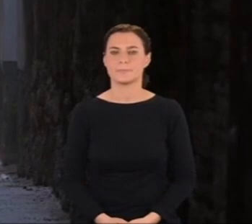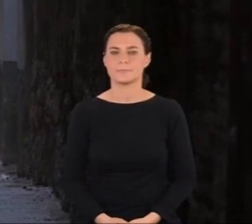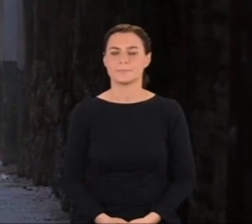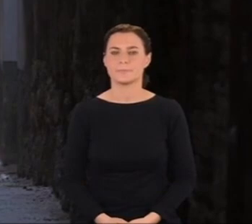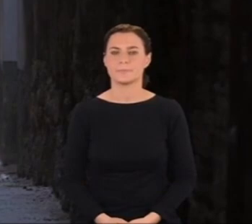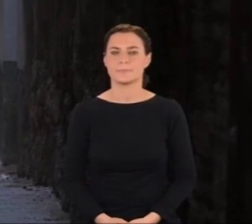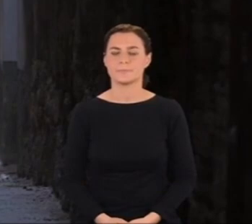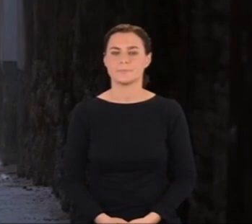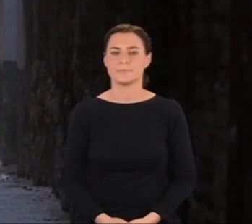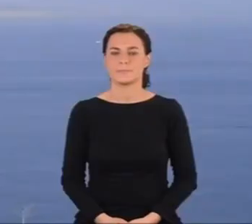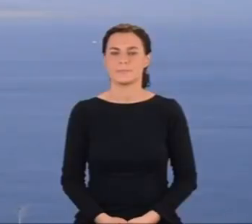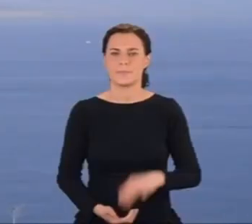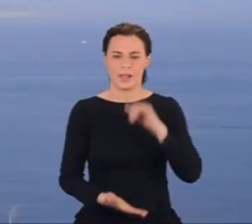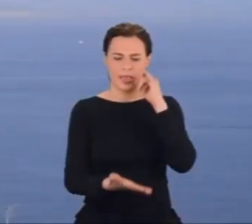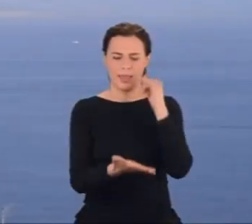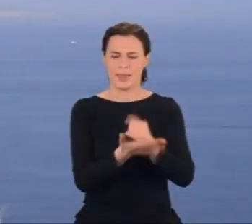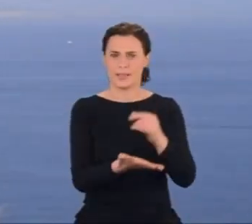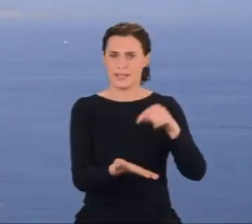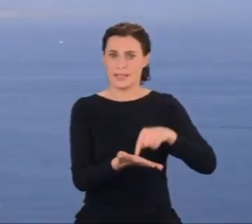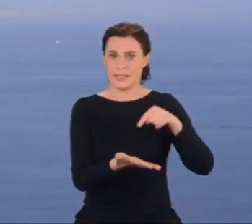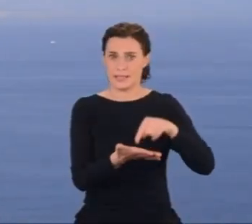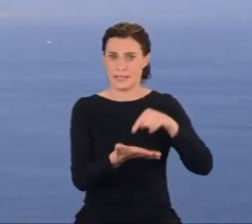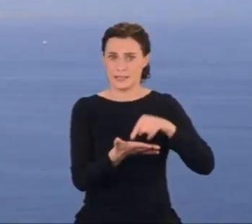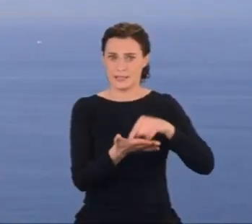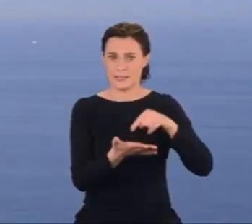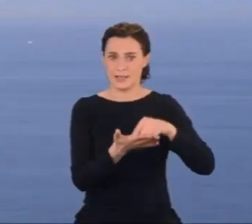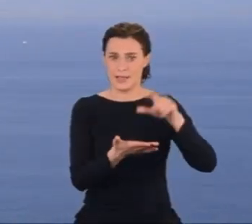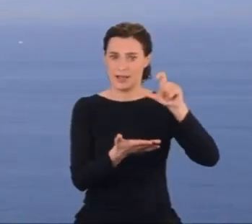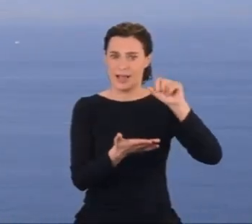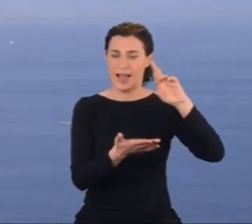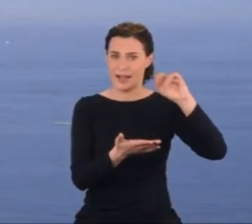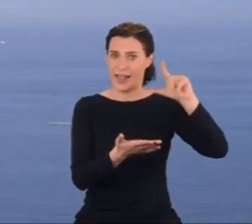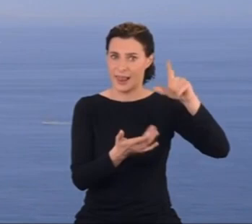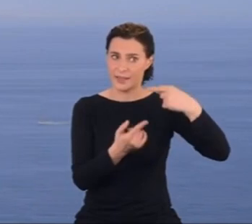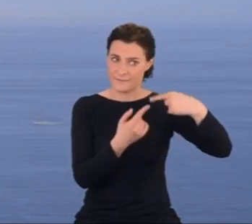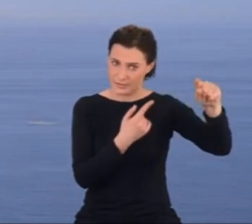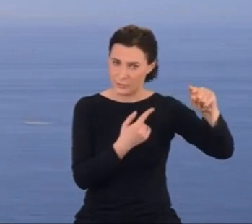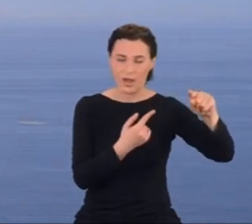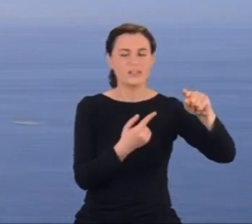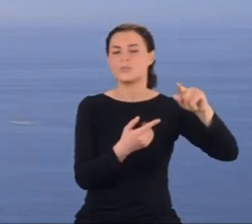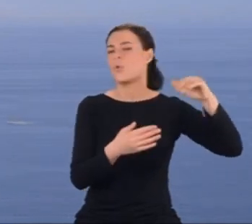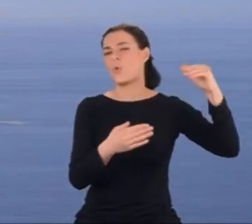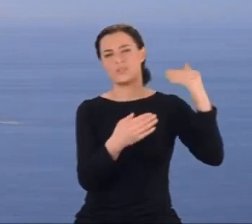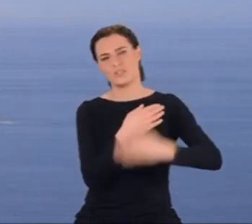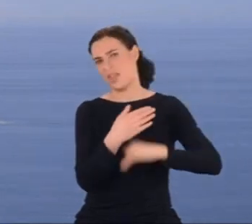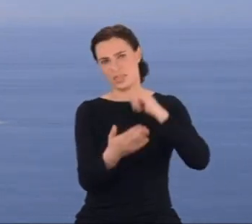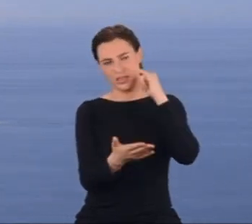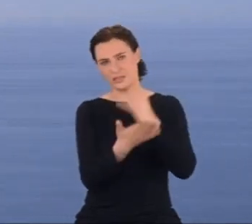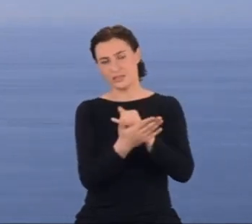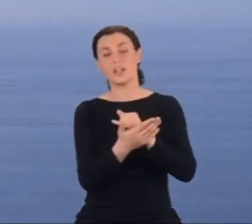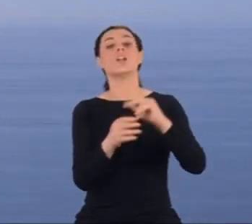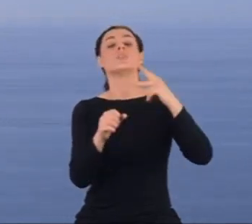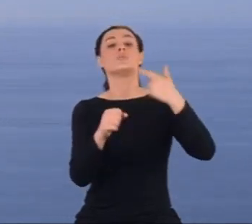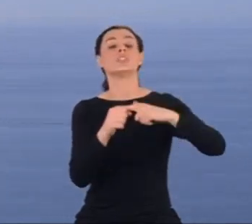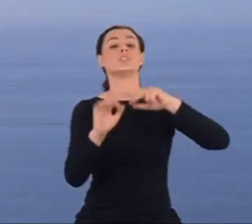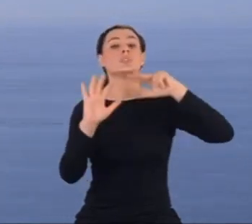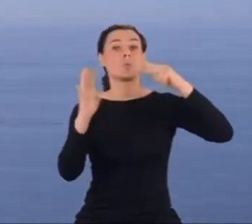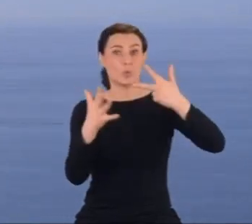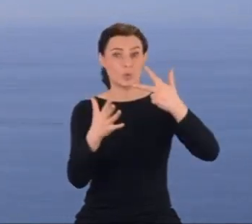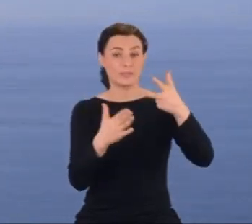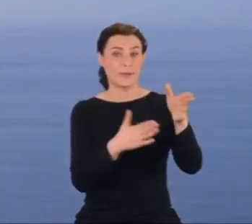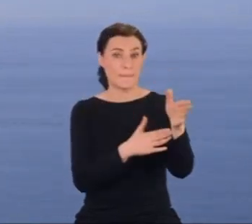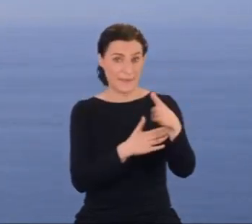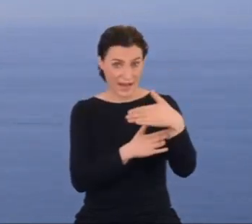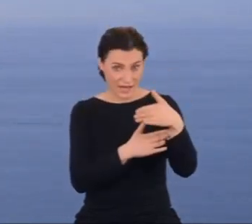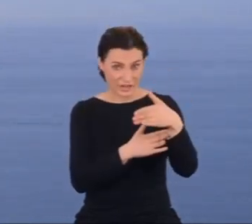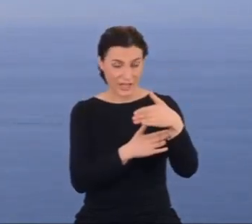Ten list to ostatni ślad po Majoranie, który w poniedziałek 28 marca nie pojawił